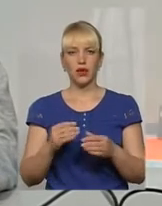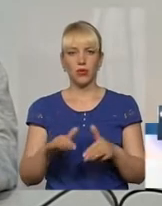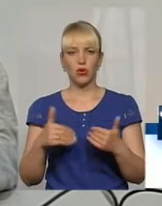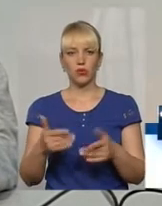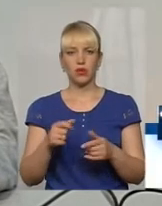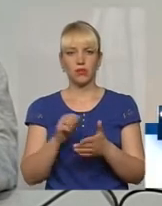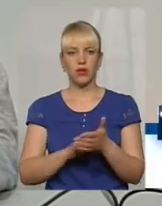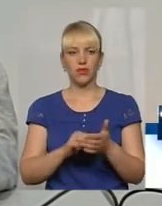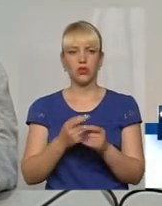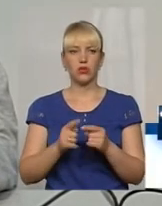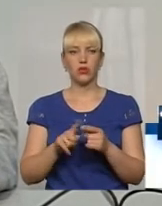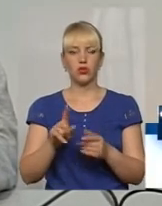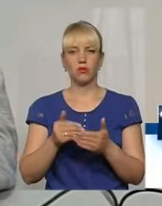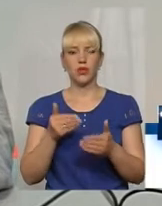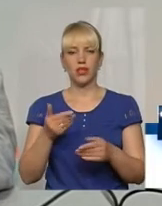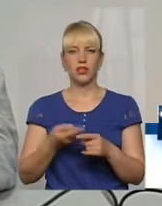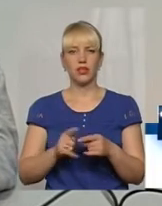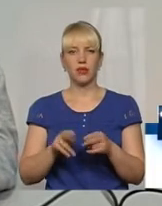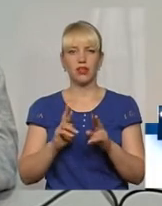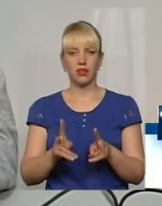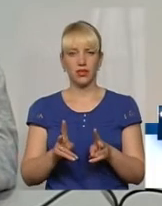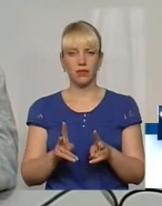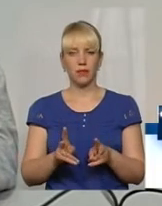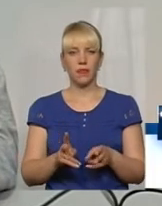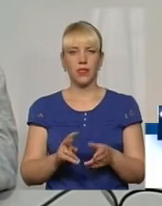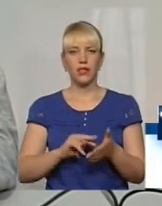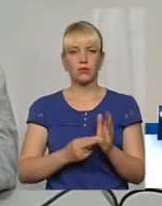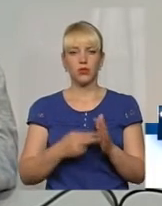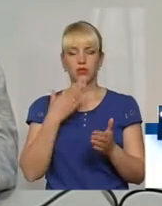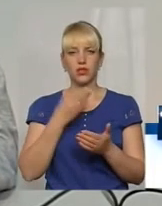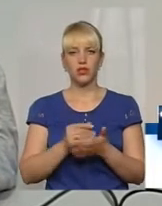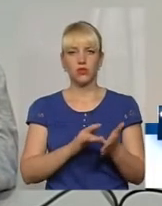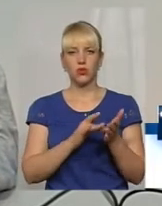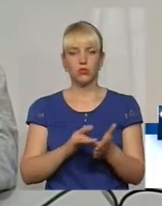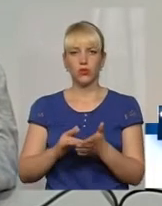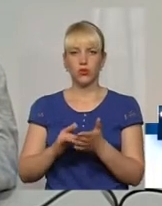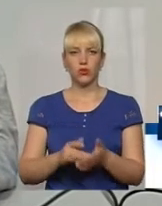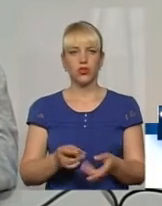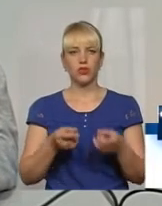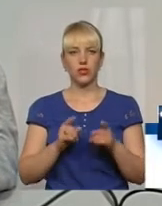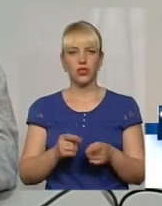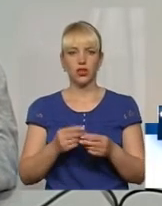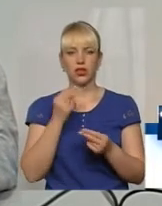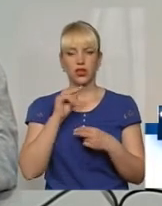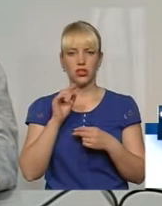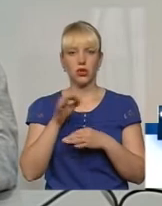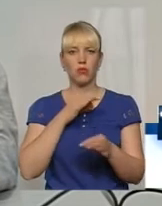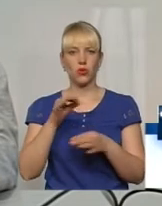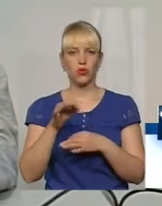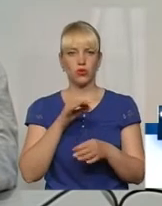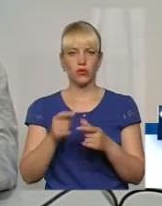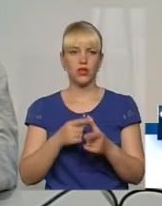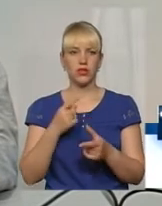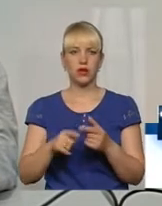з приводу того, що перед тим, як спланувати свою подорож, звичайно, краще проконсультуватися або з